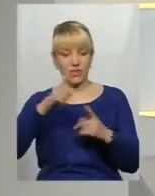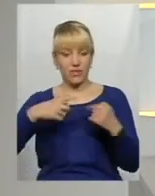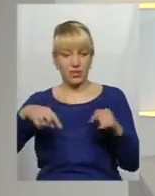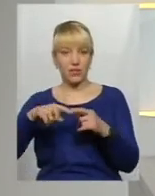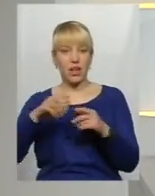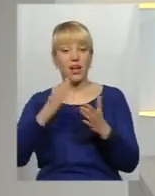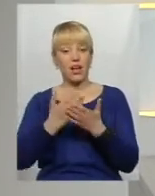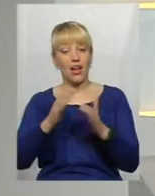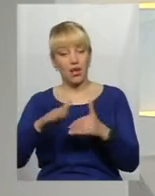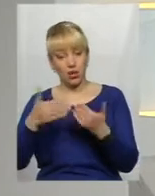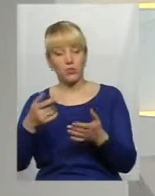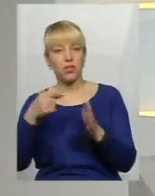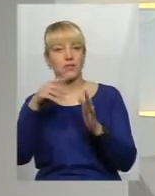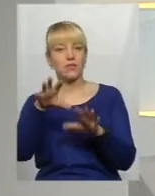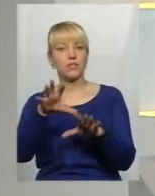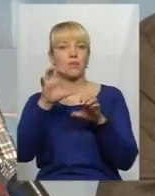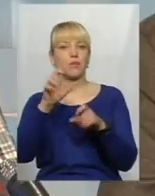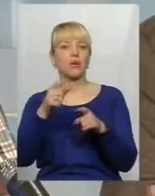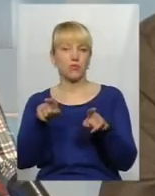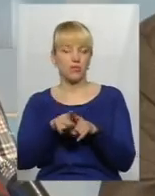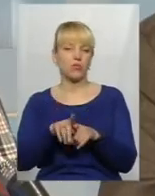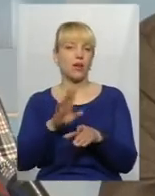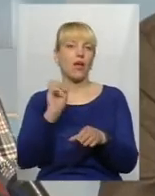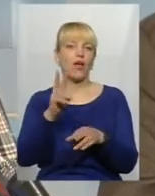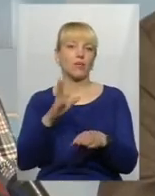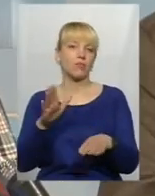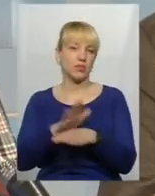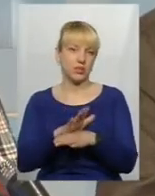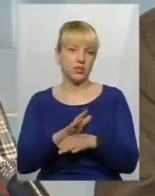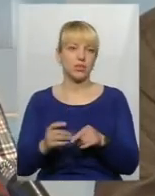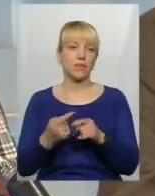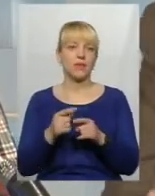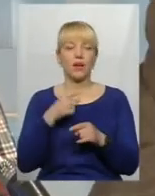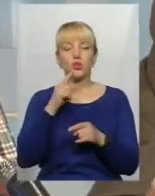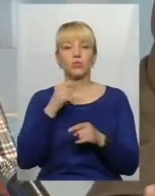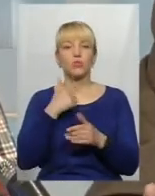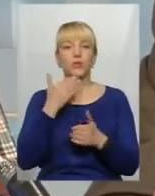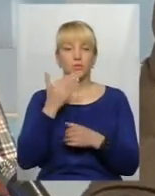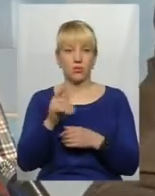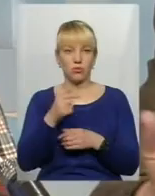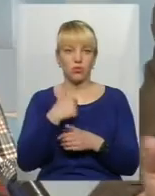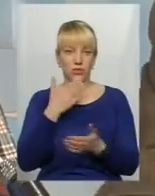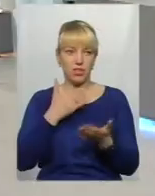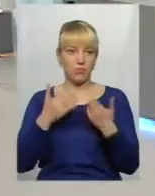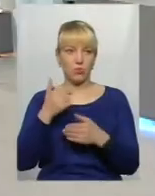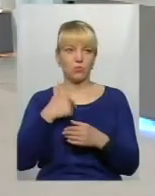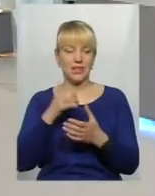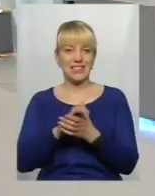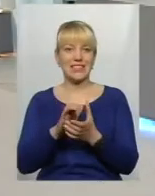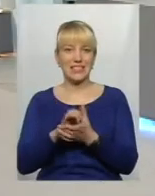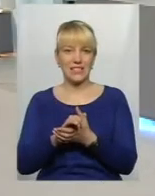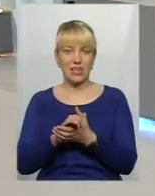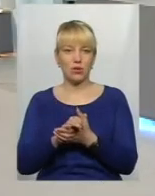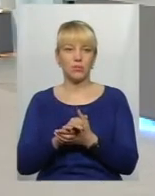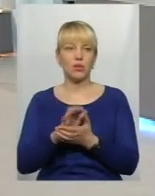сприймають не як рекомендація, а як так сказали робити. Чому я запитав? Тому що запитують мене, наприклад, знайомі, загалом люди